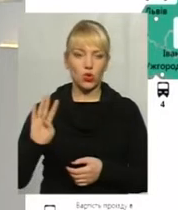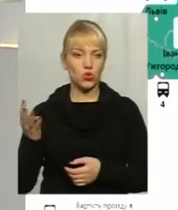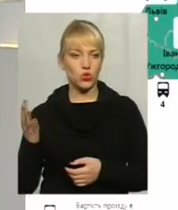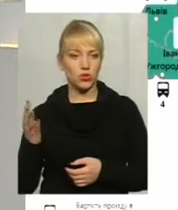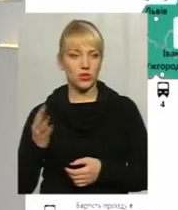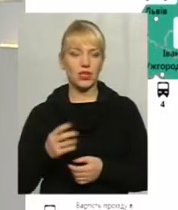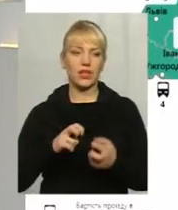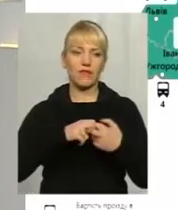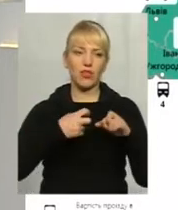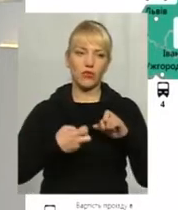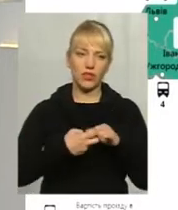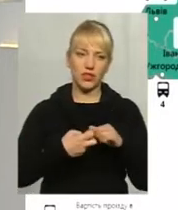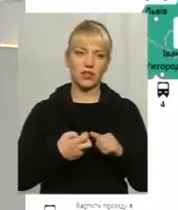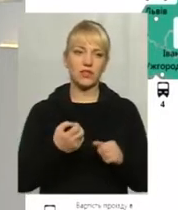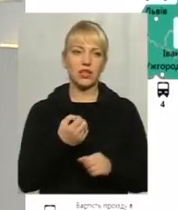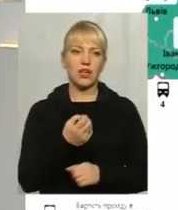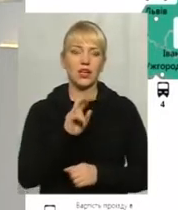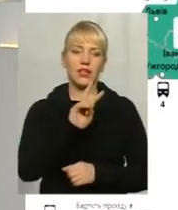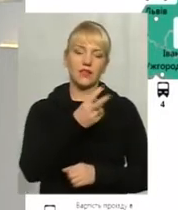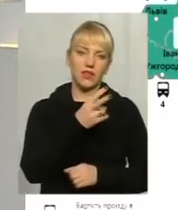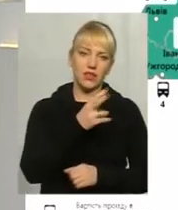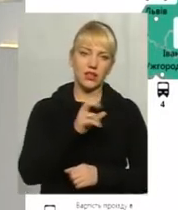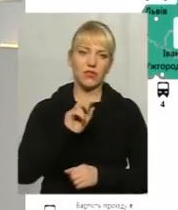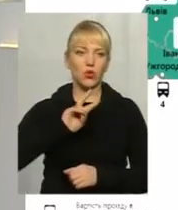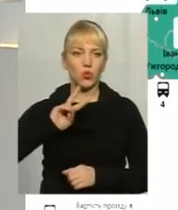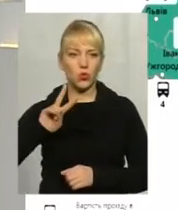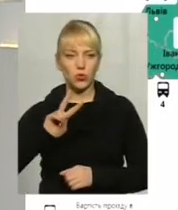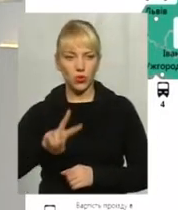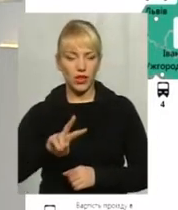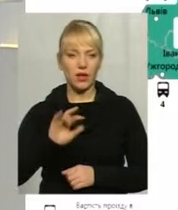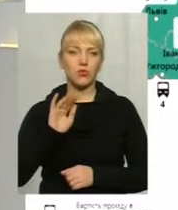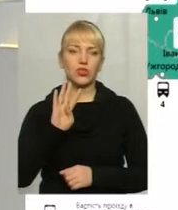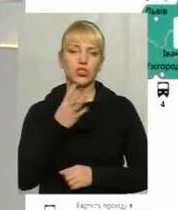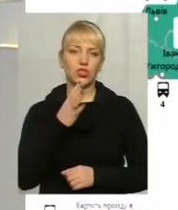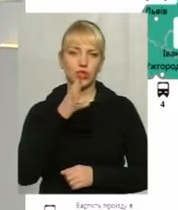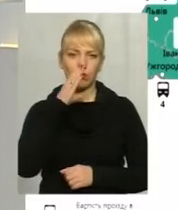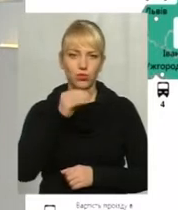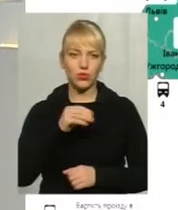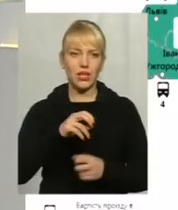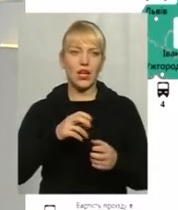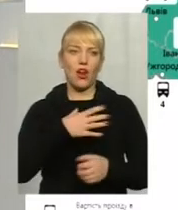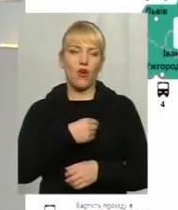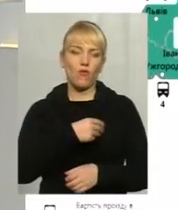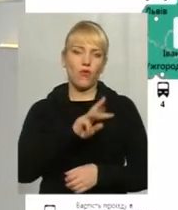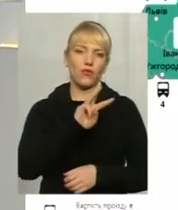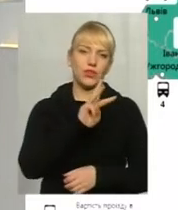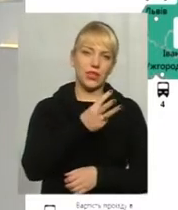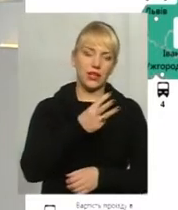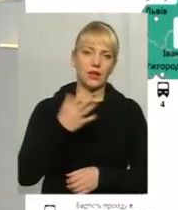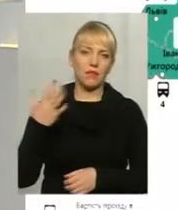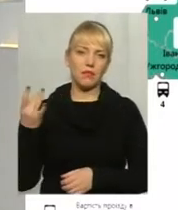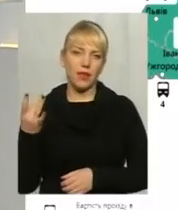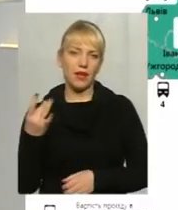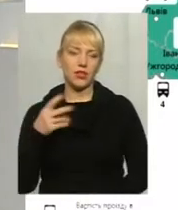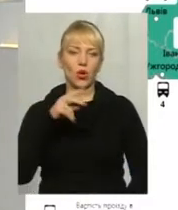Івано-Франківськ, 2 гривні у тролейбусі, 4 у автобусі, маршрутному таксі, Львів 3,5 гривень, Луцьк